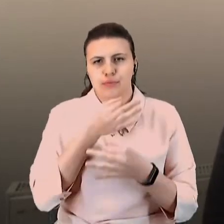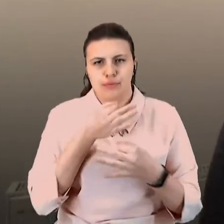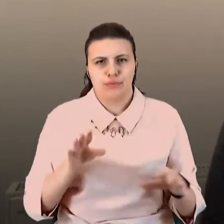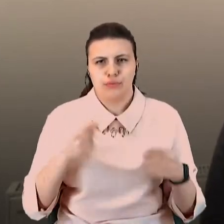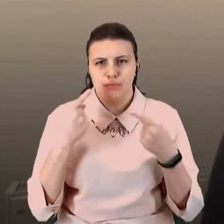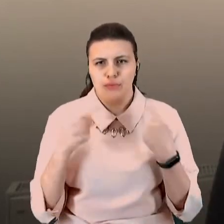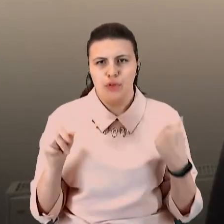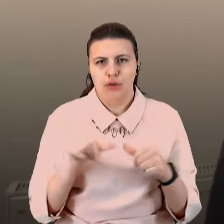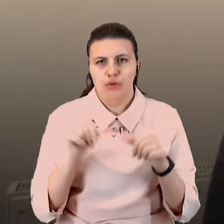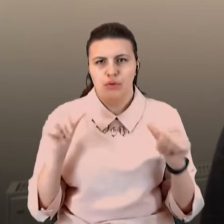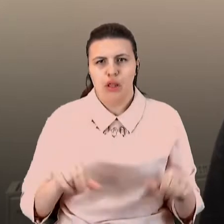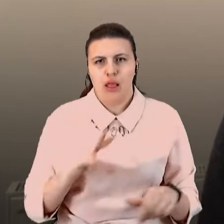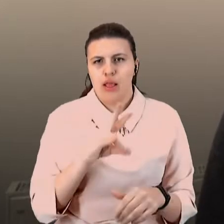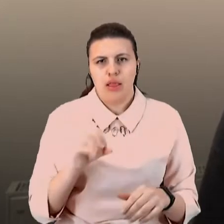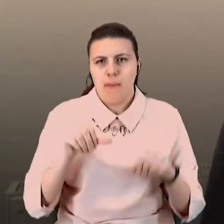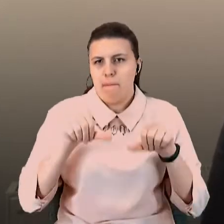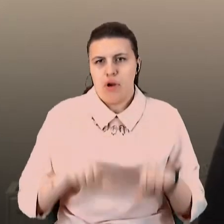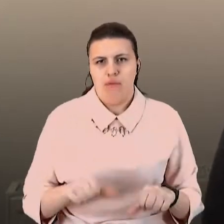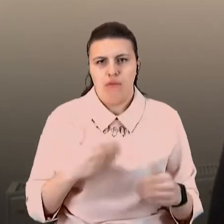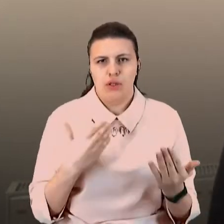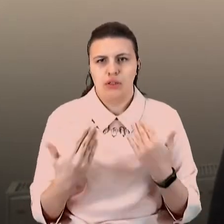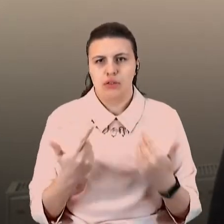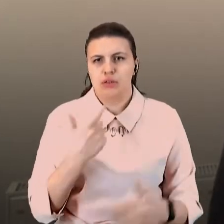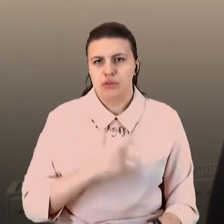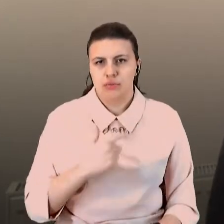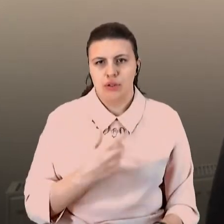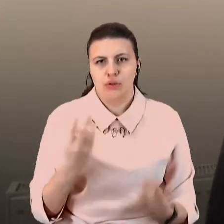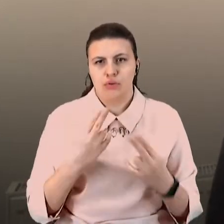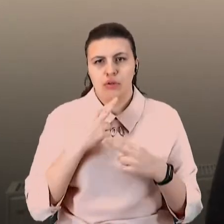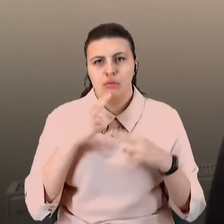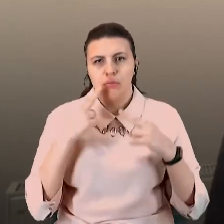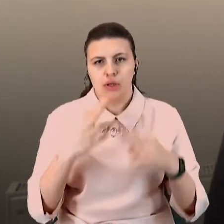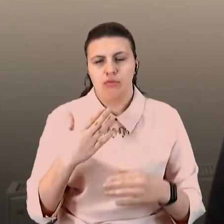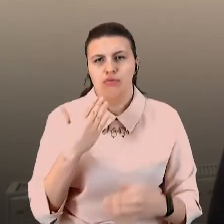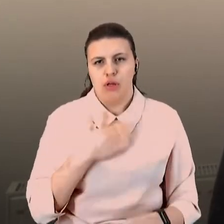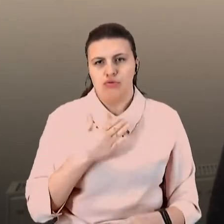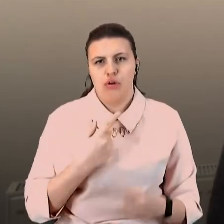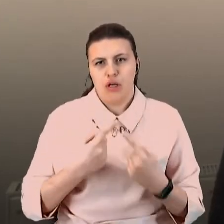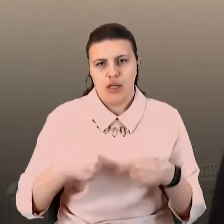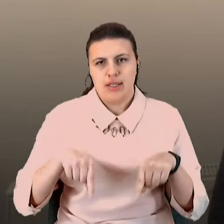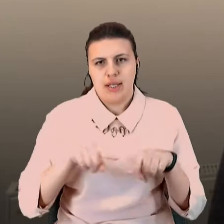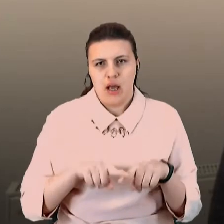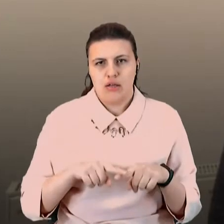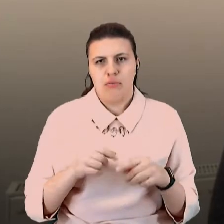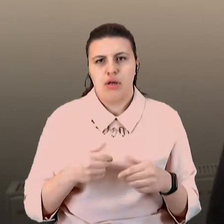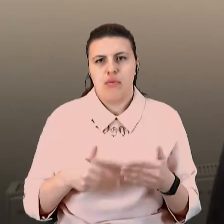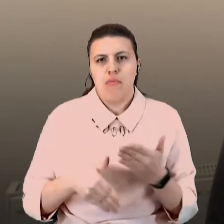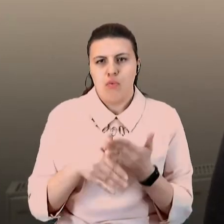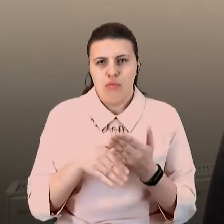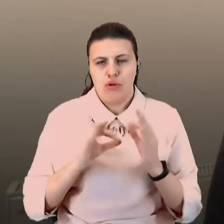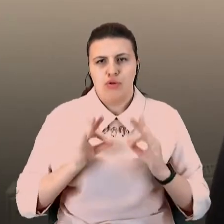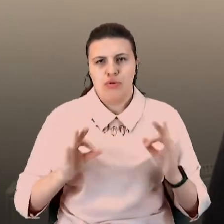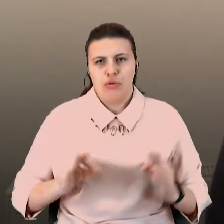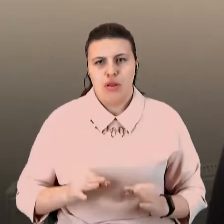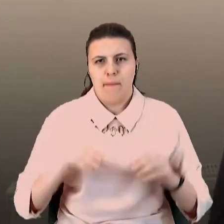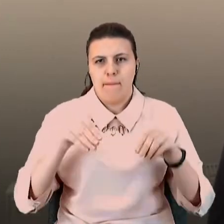неправового відношення до себе, йому треба обратитися в нашу організацію. Ми оказываємо юридическую правову допомогу, защіщаємо